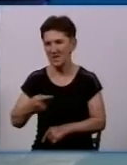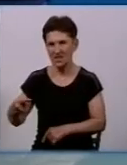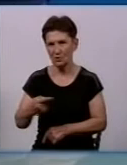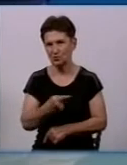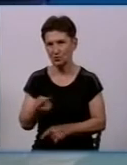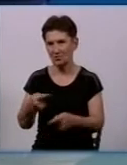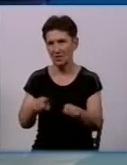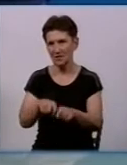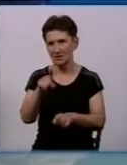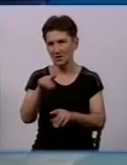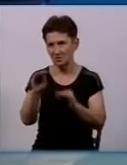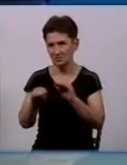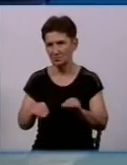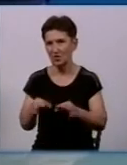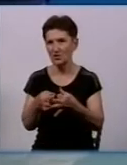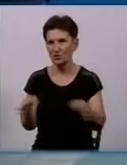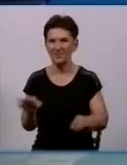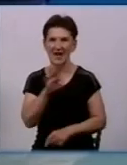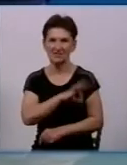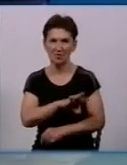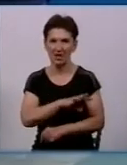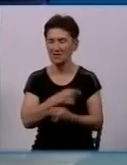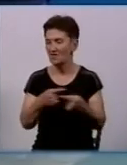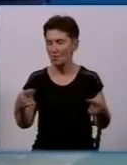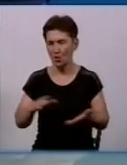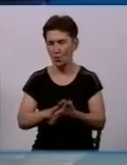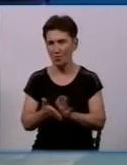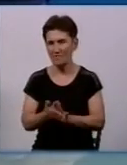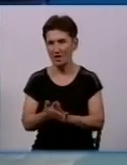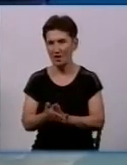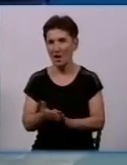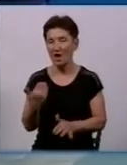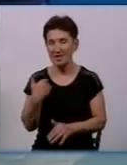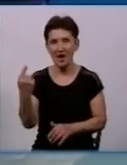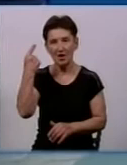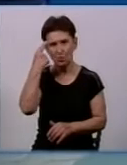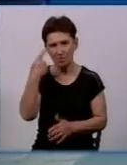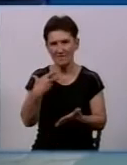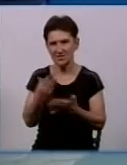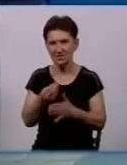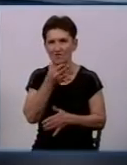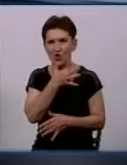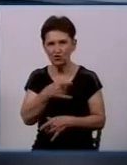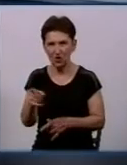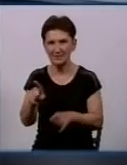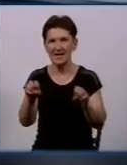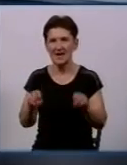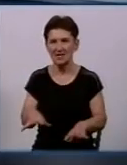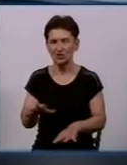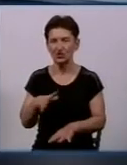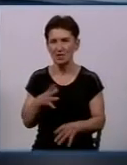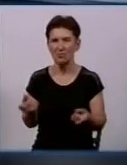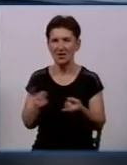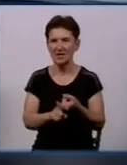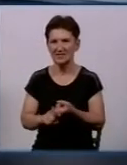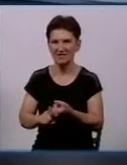типу гідрантів дозволяє їх експлуатувати і в таких умовах. Ну, і, мабуть, я думаю, що свого часу це рішення було ще й пов'язано з тим,